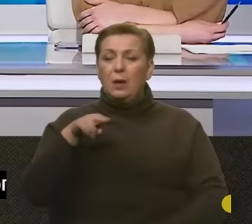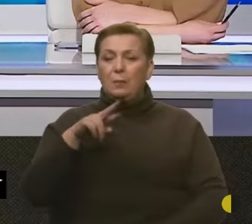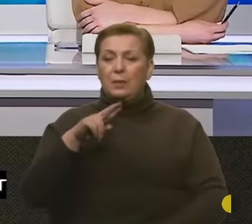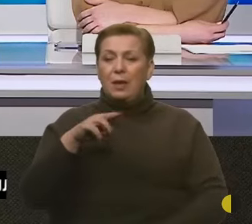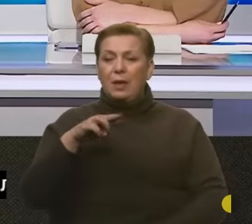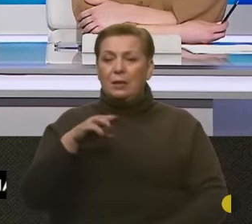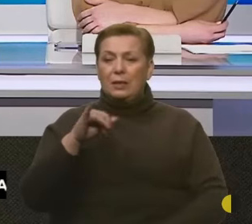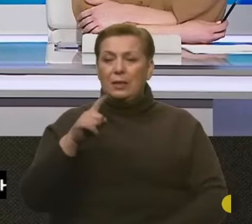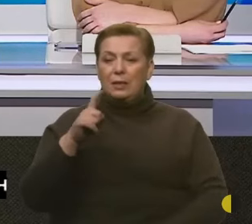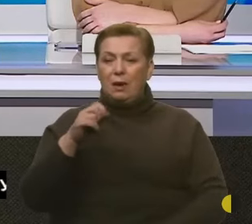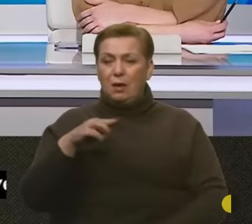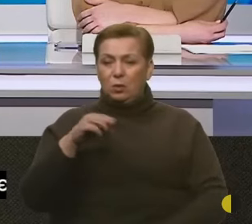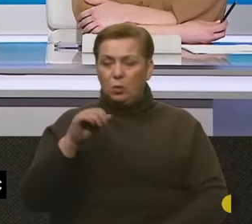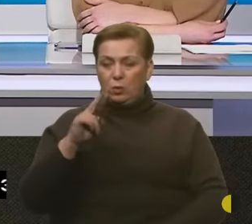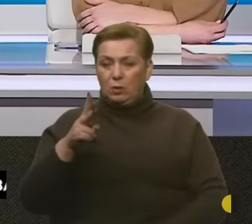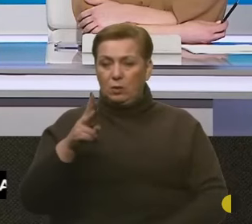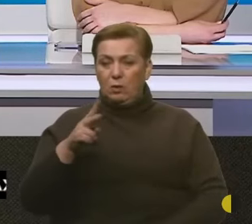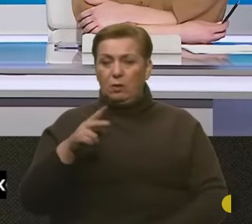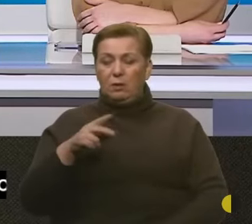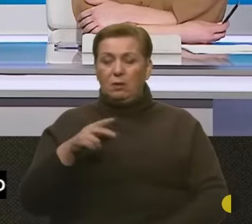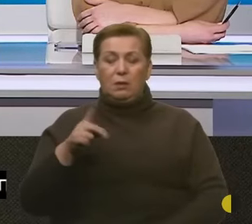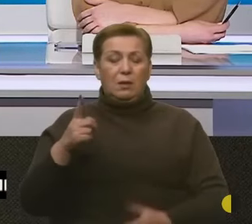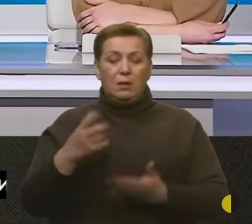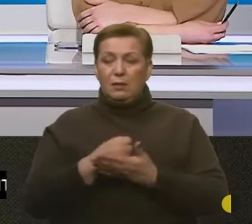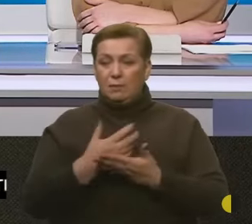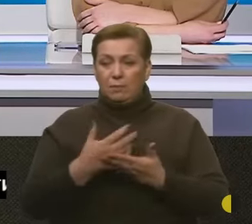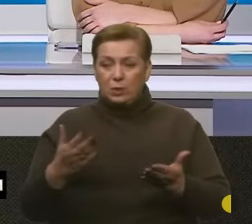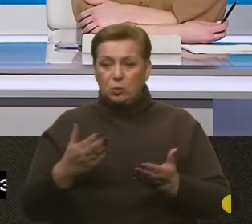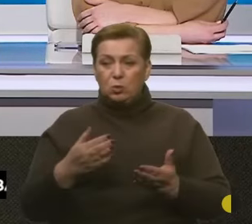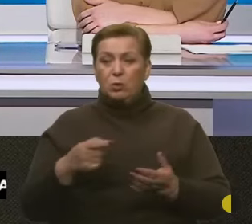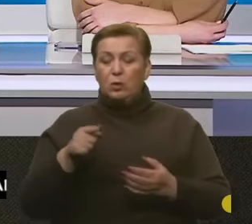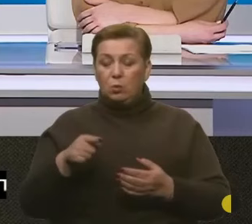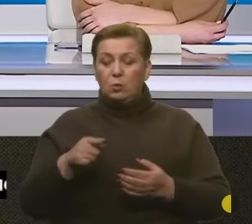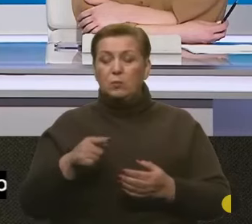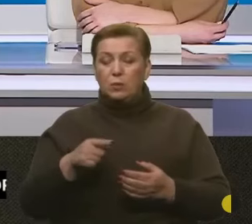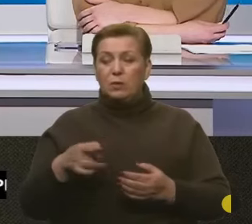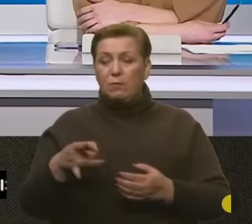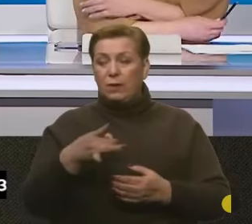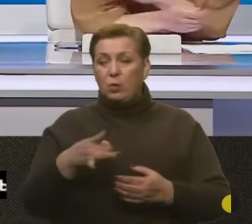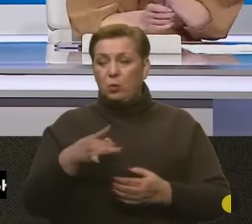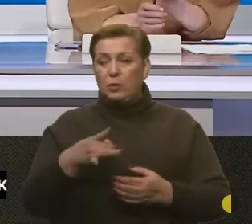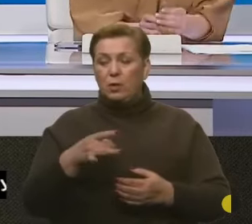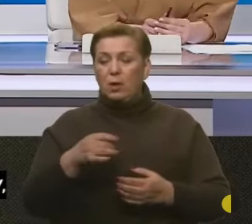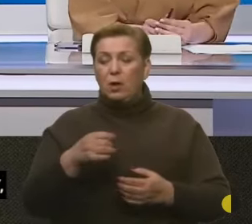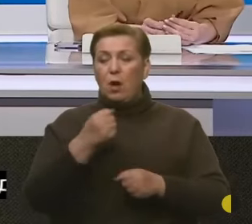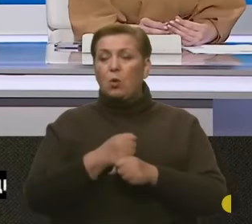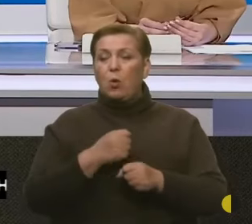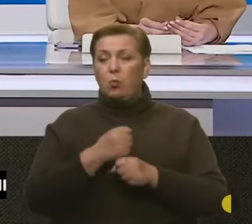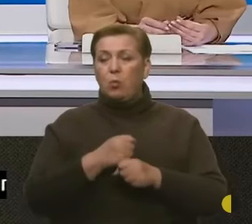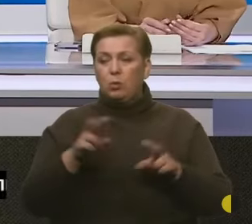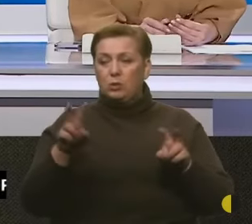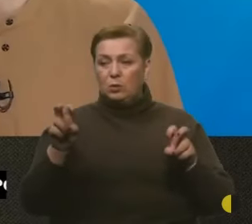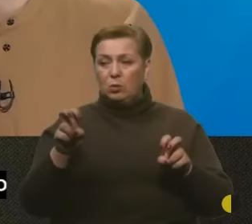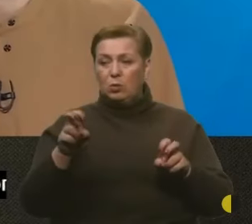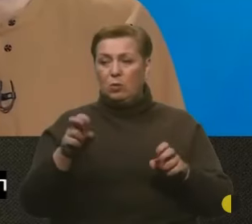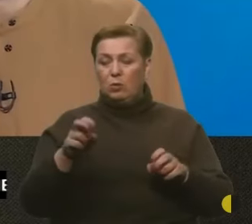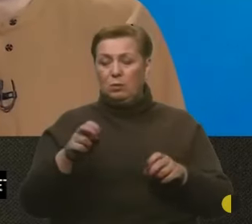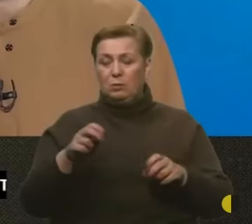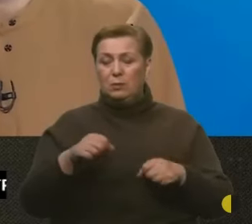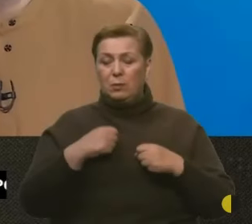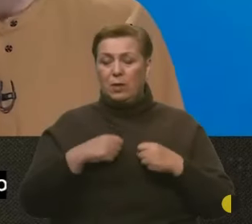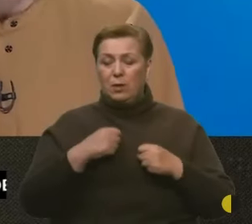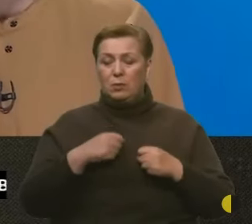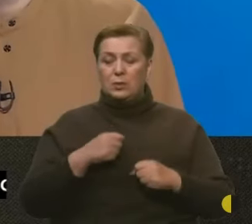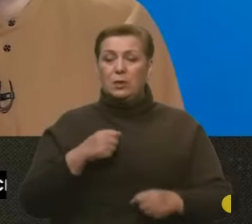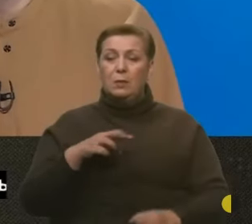Вони зараз намагаються в районі Роботіна наступати. Ми сьогодні говорили із військовослужбовцями з